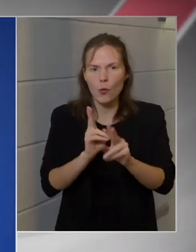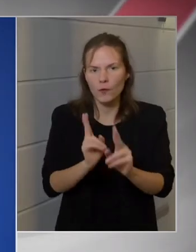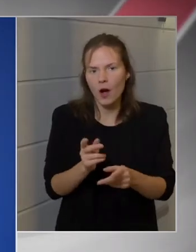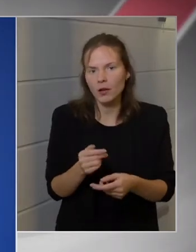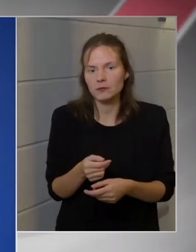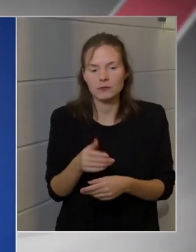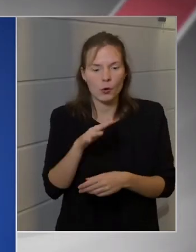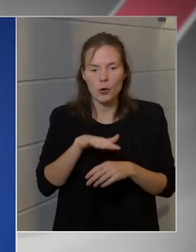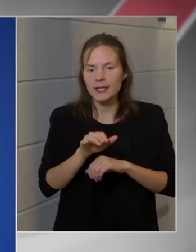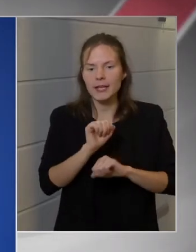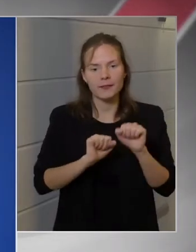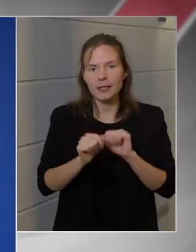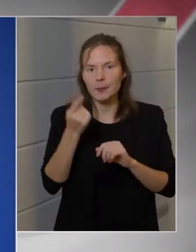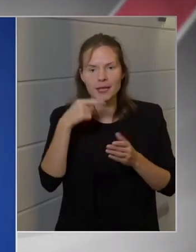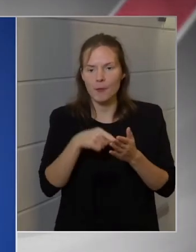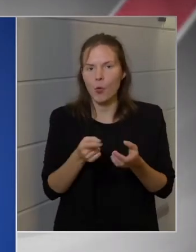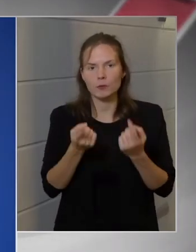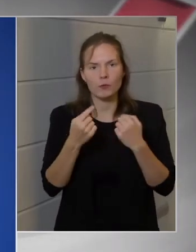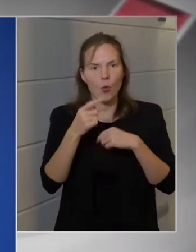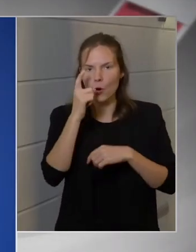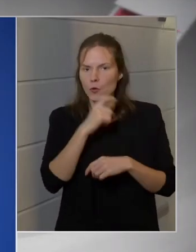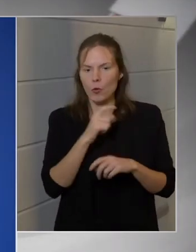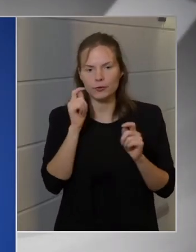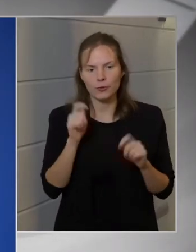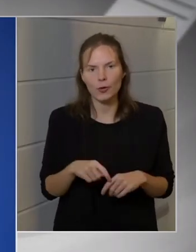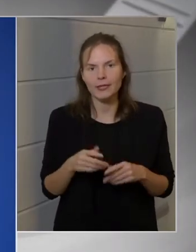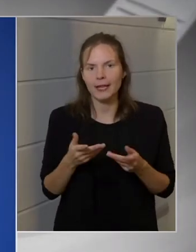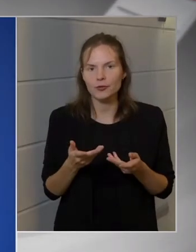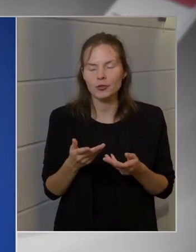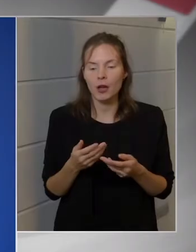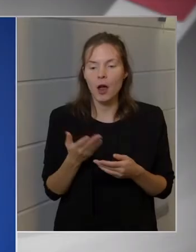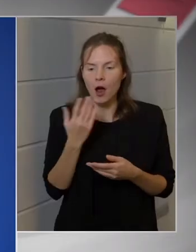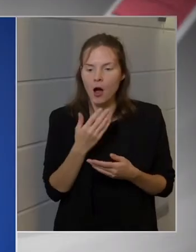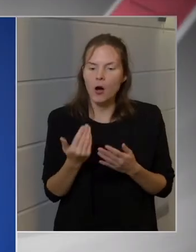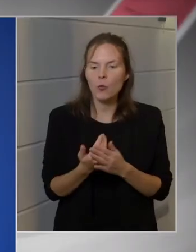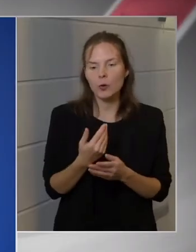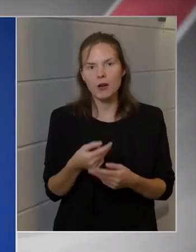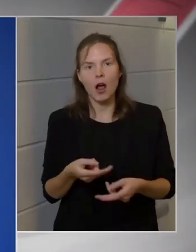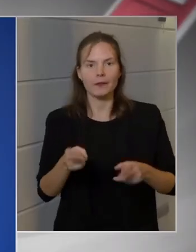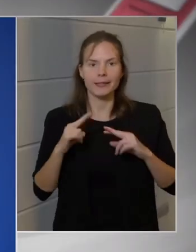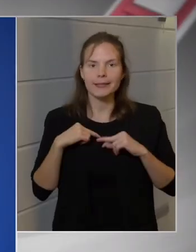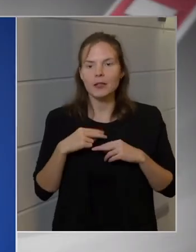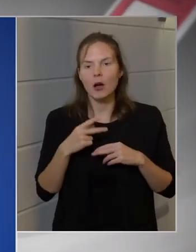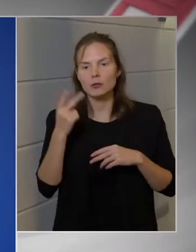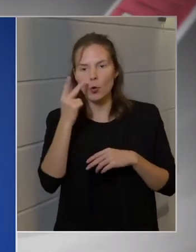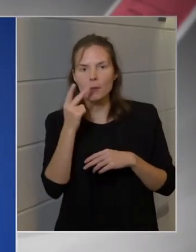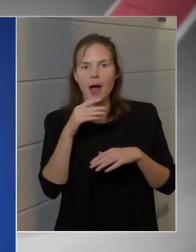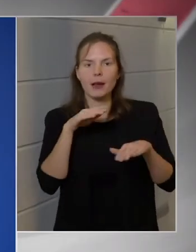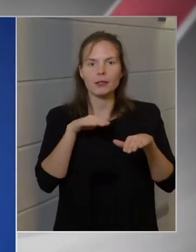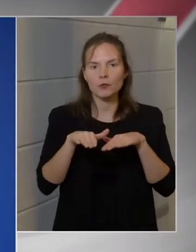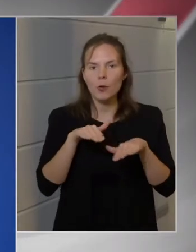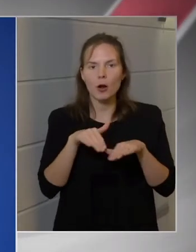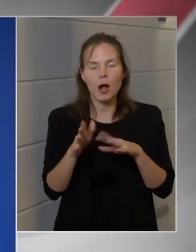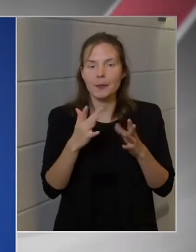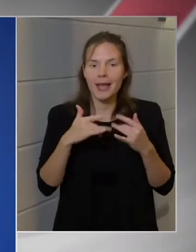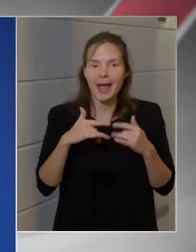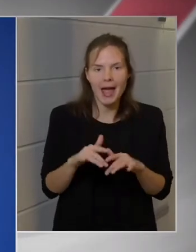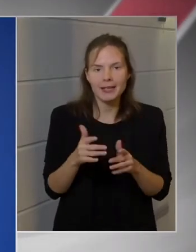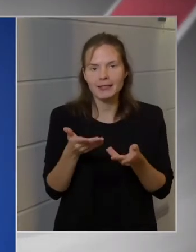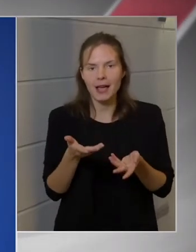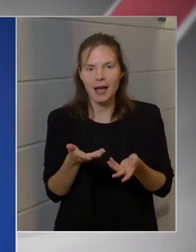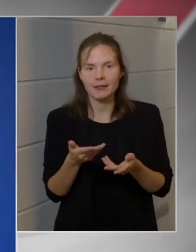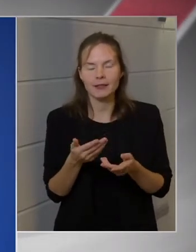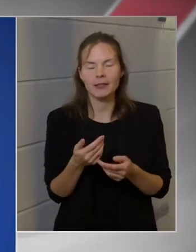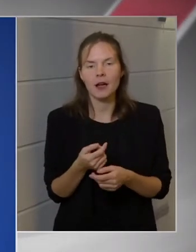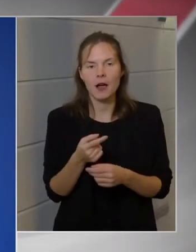környezetvédelmi szempontból is a lehető legbutább döntés. Tehát visszaáll az a viszonylag normális forgalmi helyzet, nem dugóktól mentes, de viszonylag